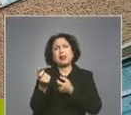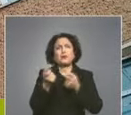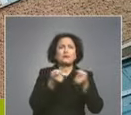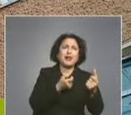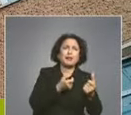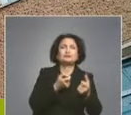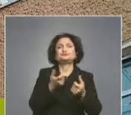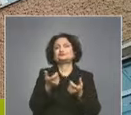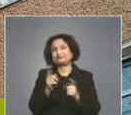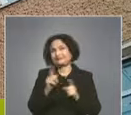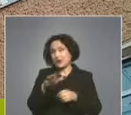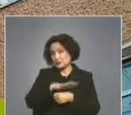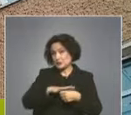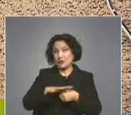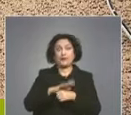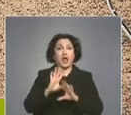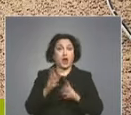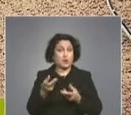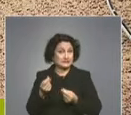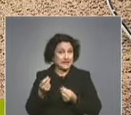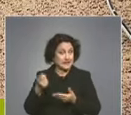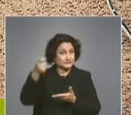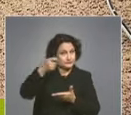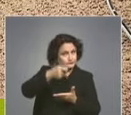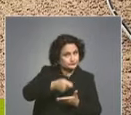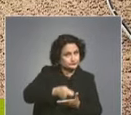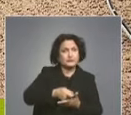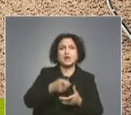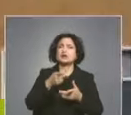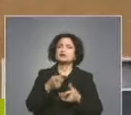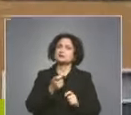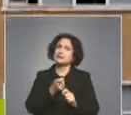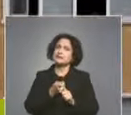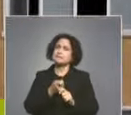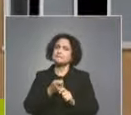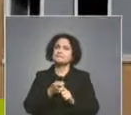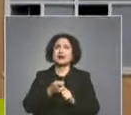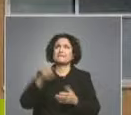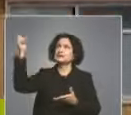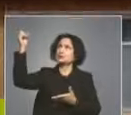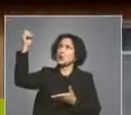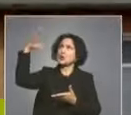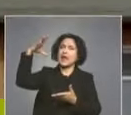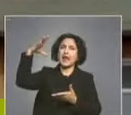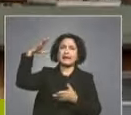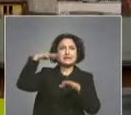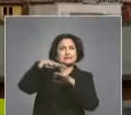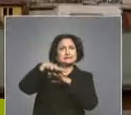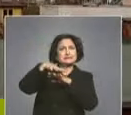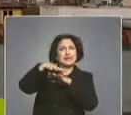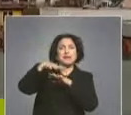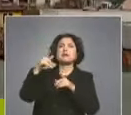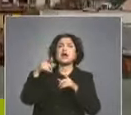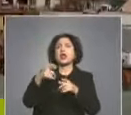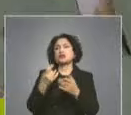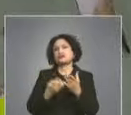най-належащи. Ако средствата бъдат отпуснати, ще бъдат изградени и соларни инсталации на покрива на училището, а също и